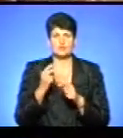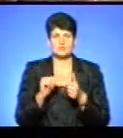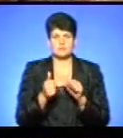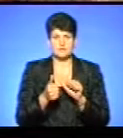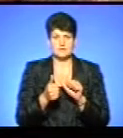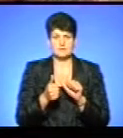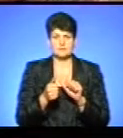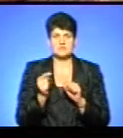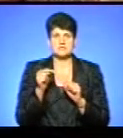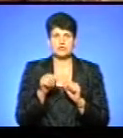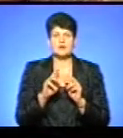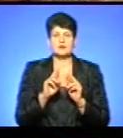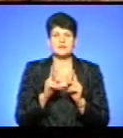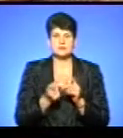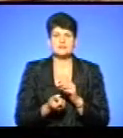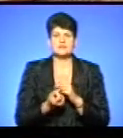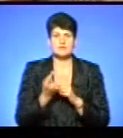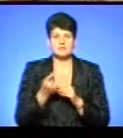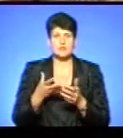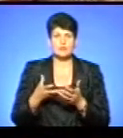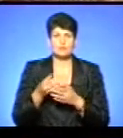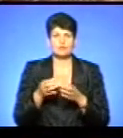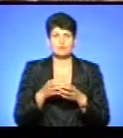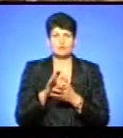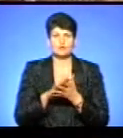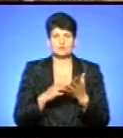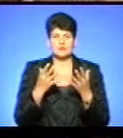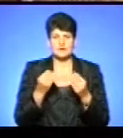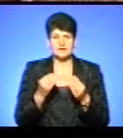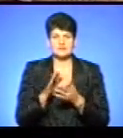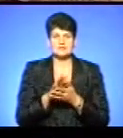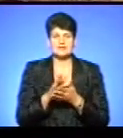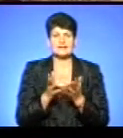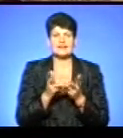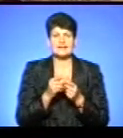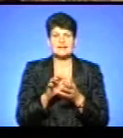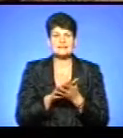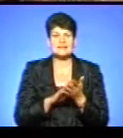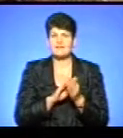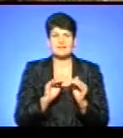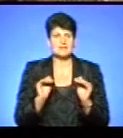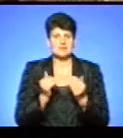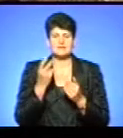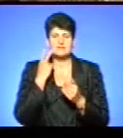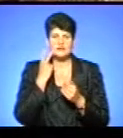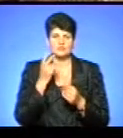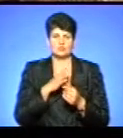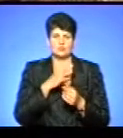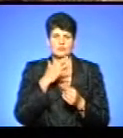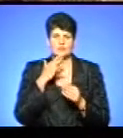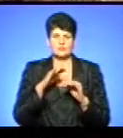'явилася оплата на групу продовженого дня, дійсно, з'ява не дуже зменшилась, тому що завжди в нас було дуже багато дітей на